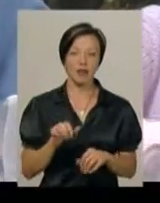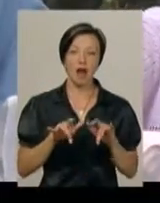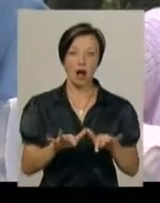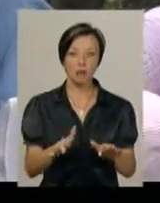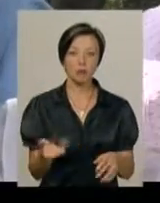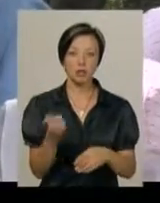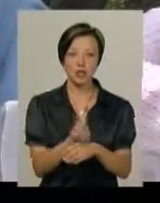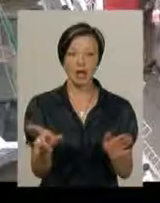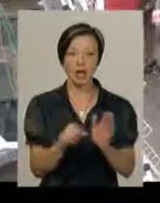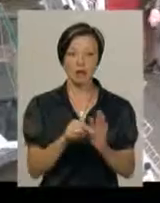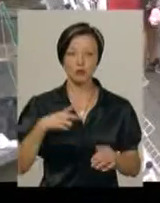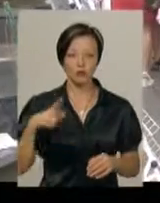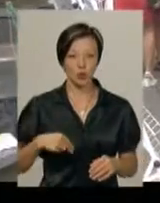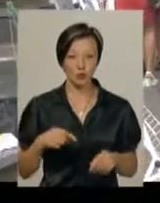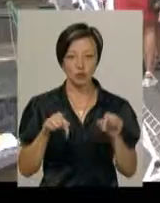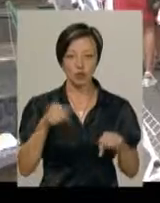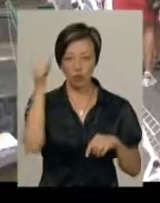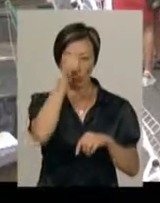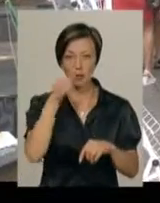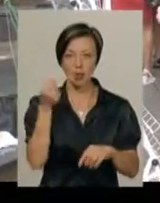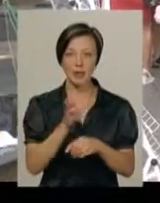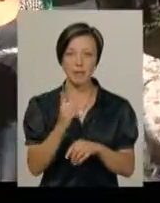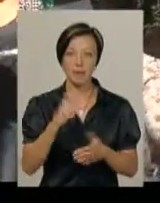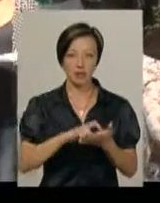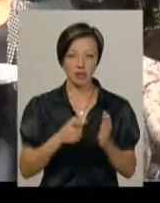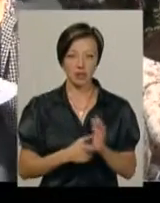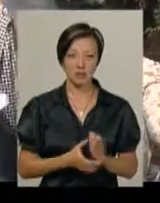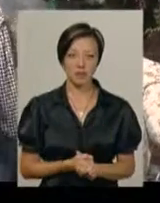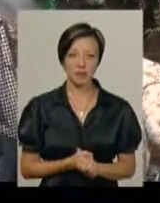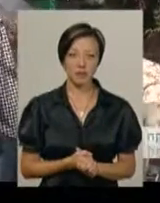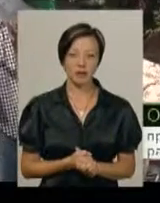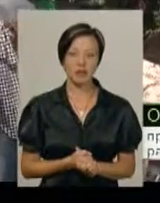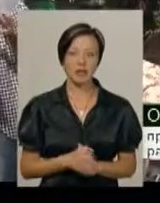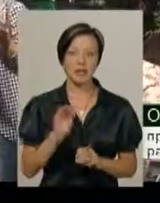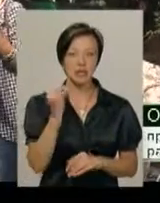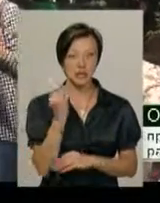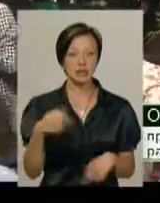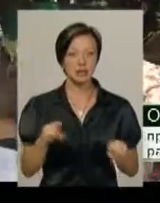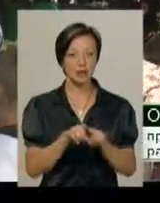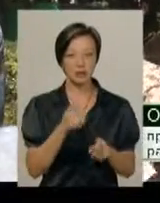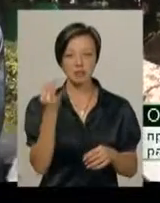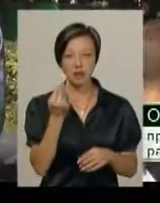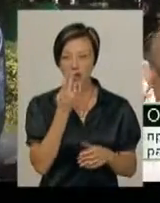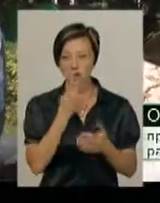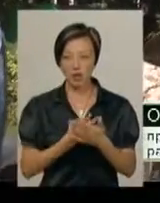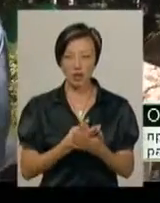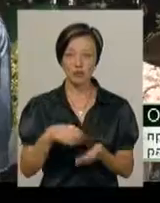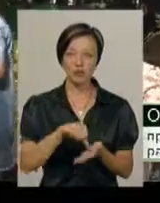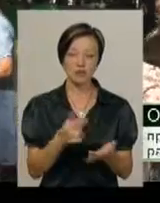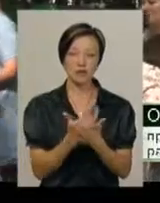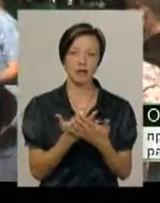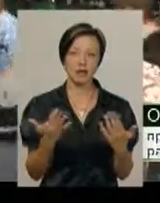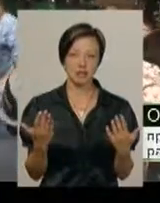освітніх ідей» прийшла разом з донькою. Цього року вона піде у перший клас. Дитині також цікаво і переглянути, і прийняти участь в